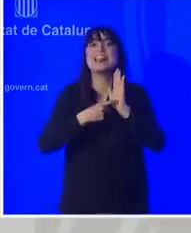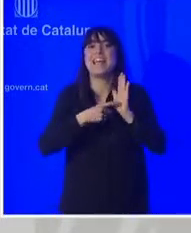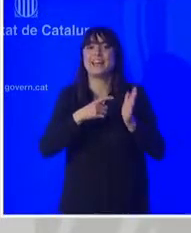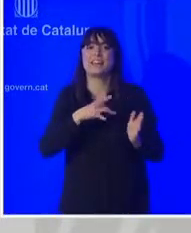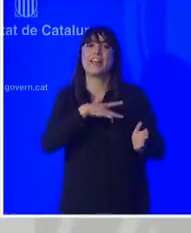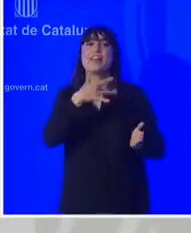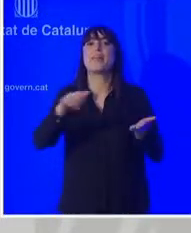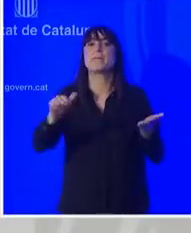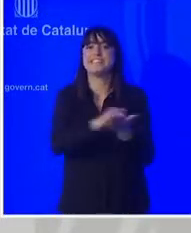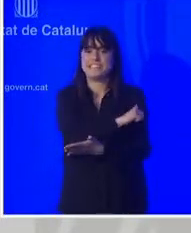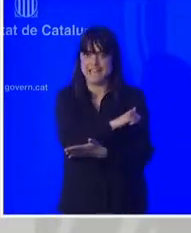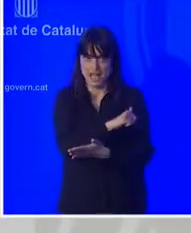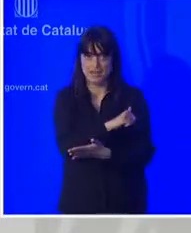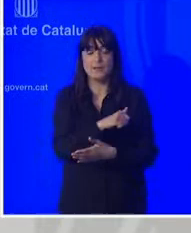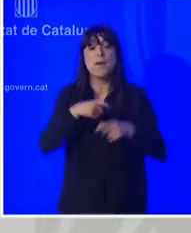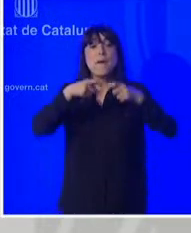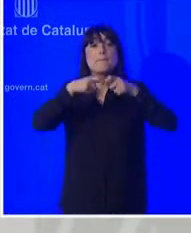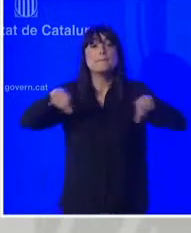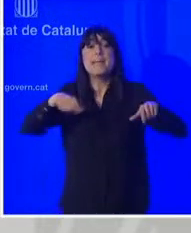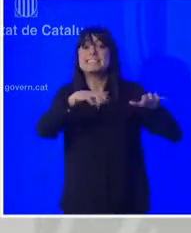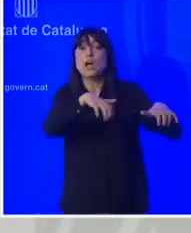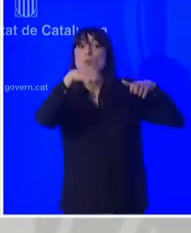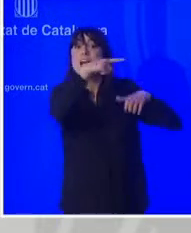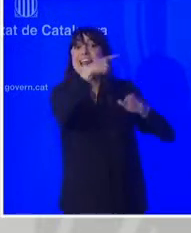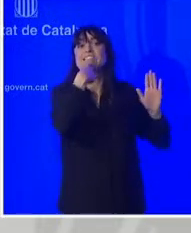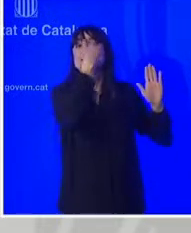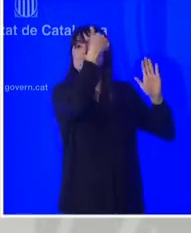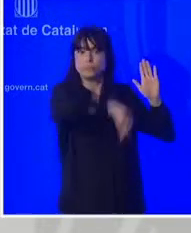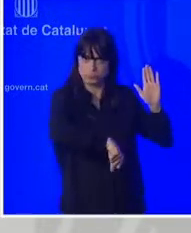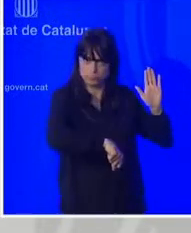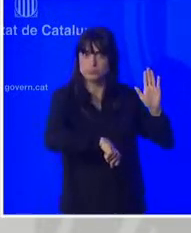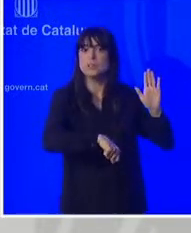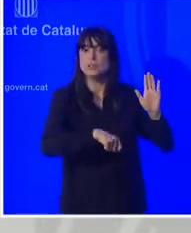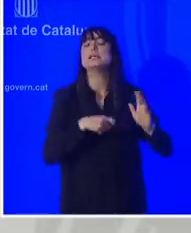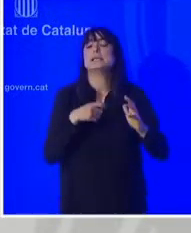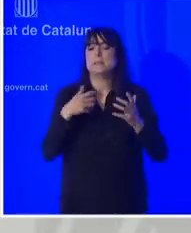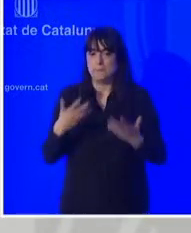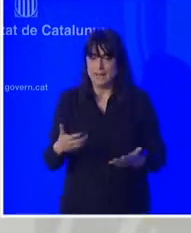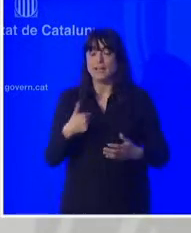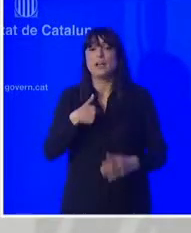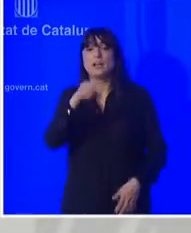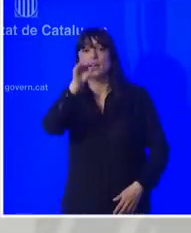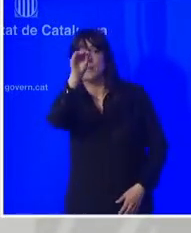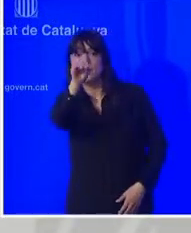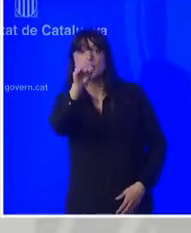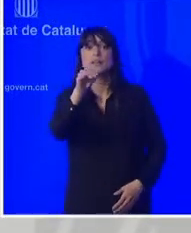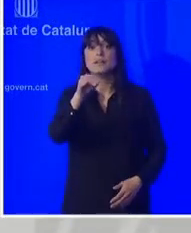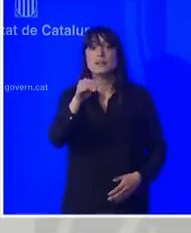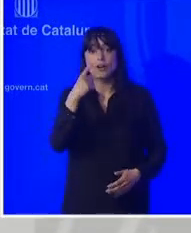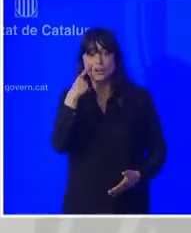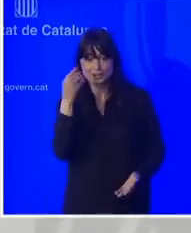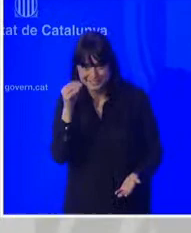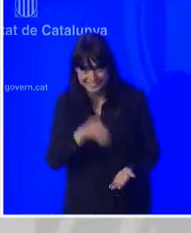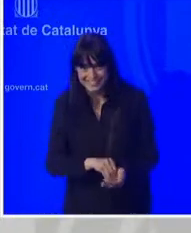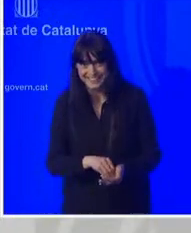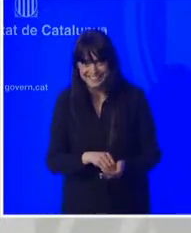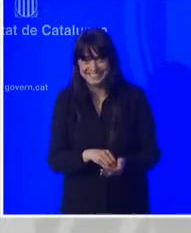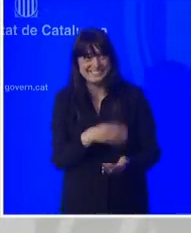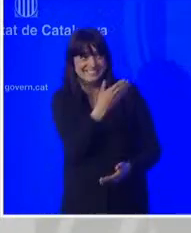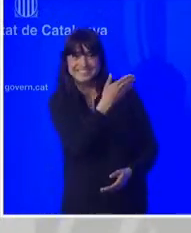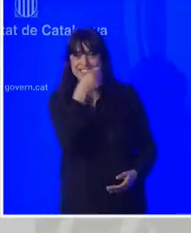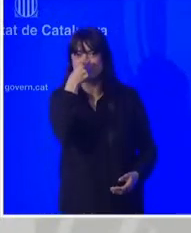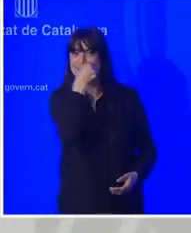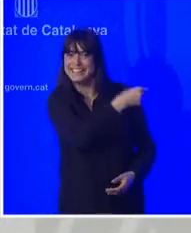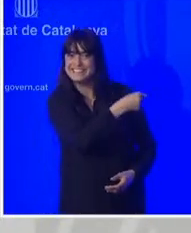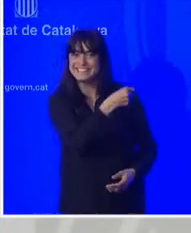que la mesa del Congrés l'hagi rebutjat doncs miri jo aquí el que li puc dir doncs és que tornem a veure que en aquest cas que el partit